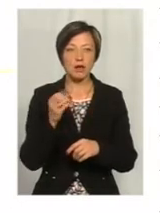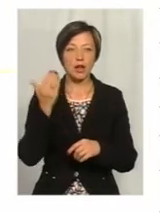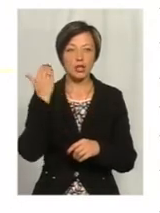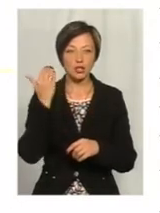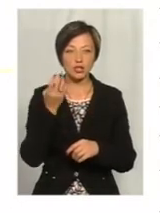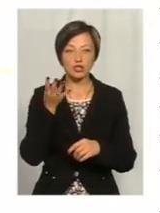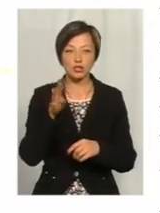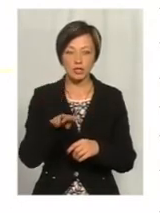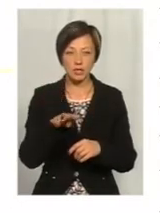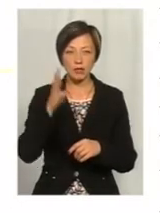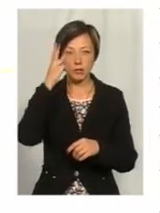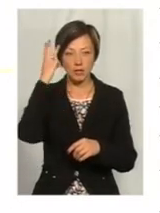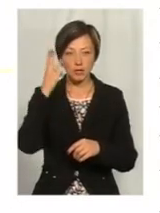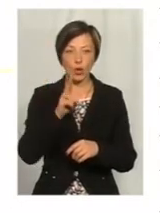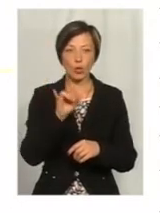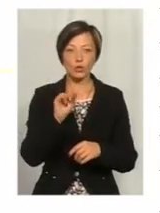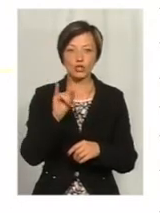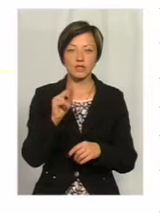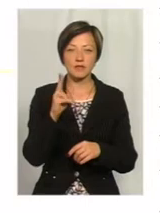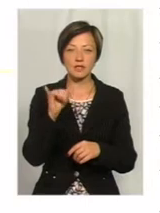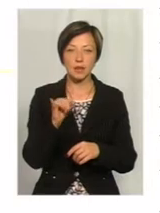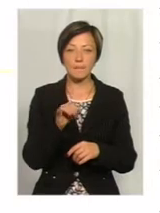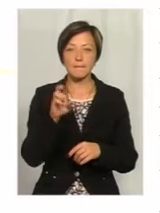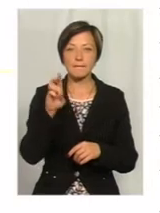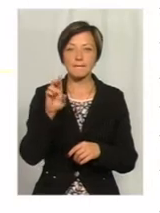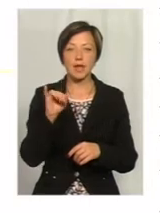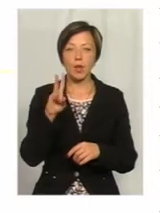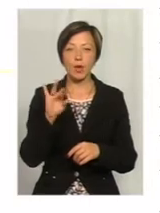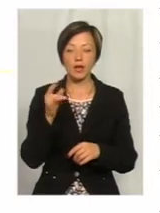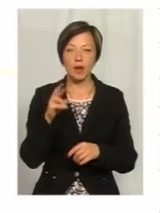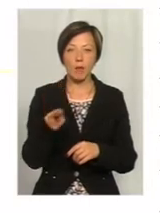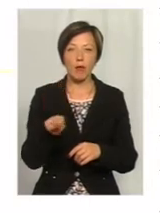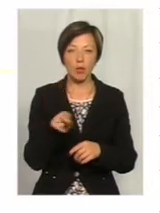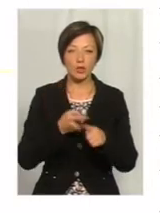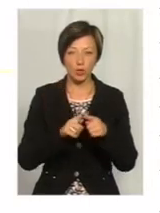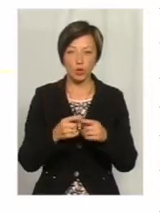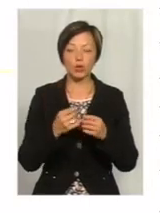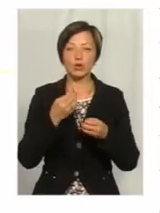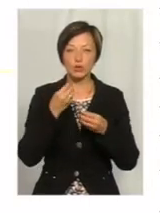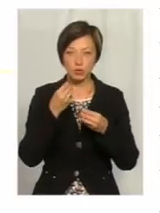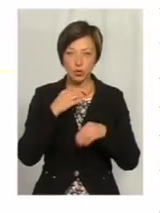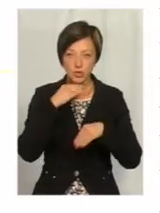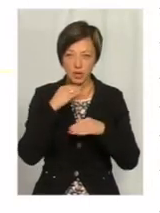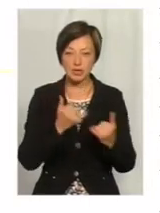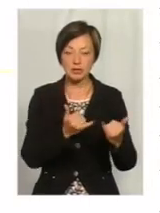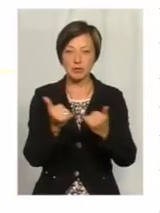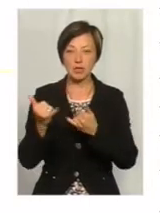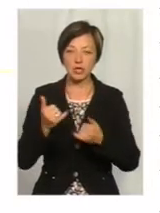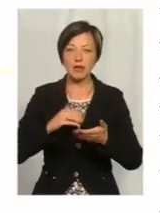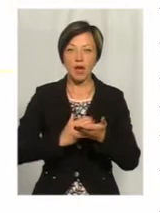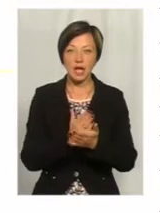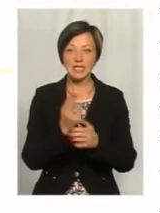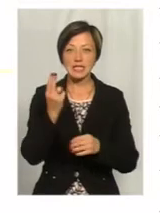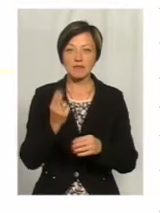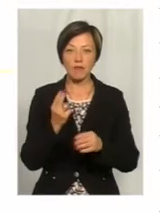раніше, їх чотири. У Хмельницькому, Кульчівцях, Білогір'ї і Полонному. Цього достатньо для забезпечення якісного цифрового сигналу